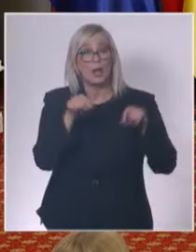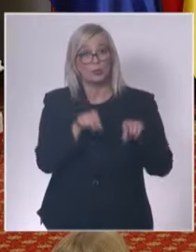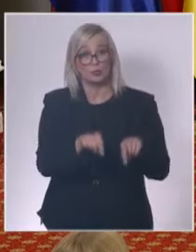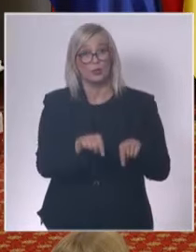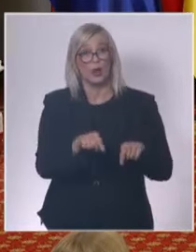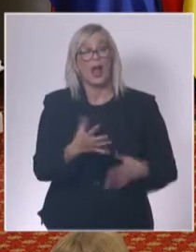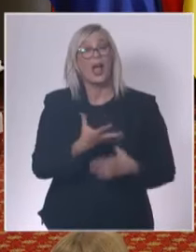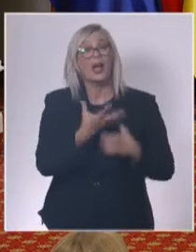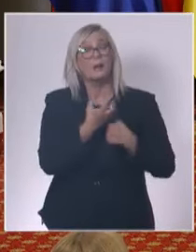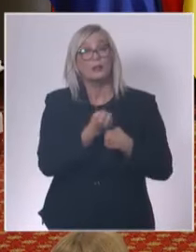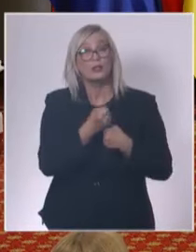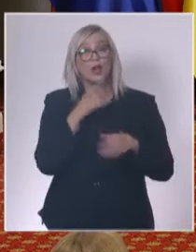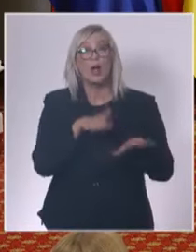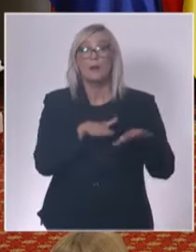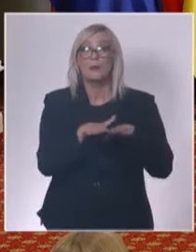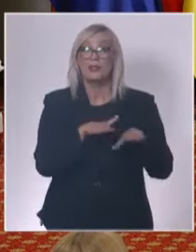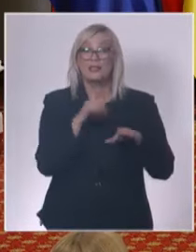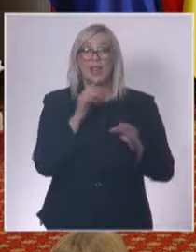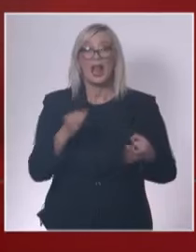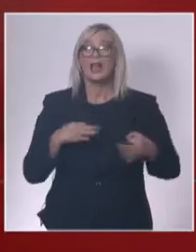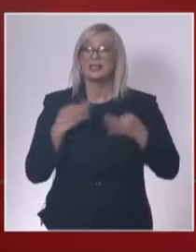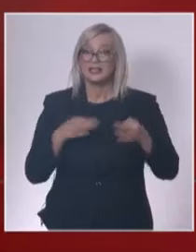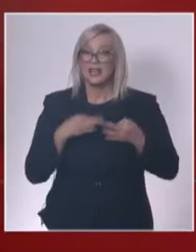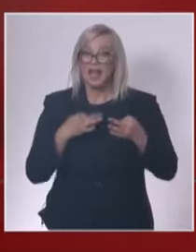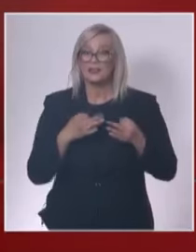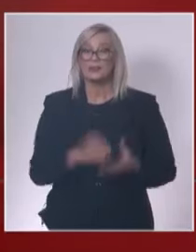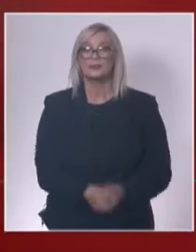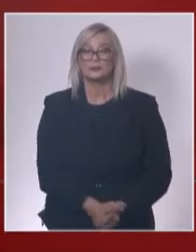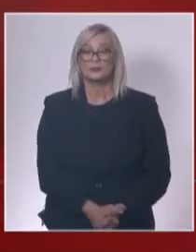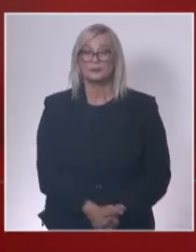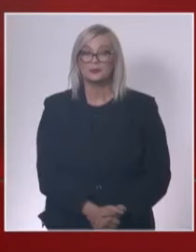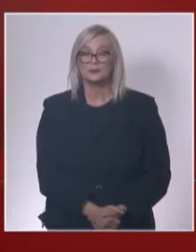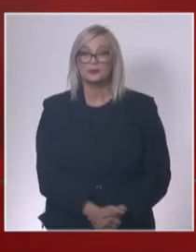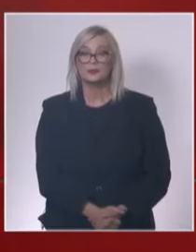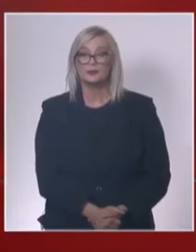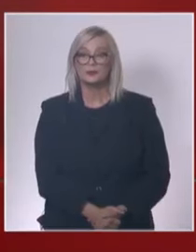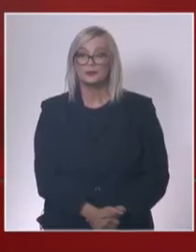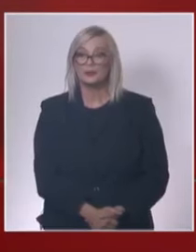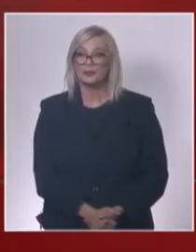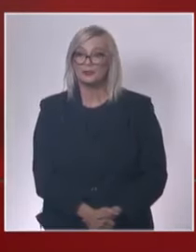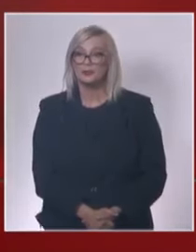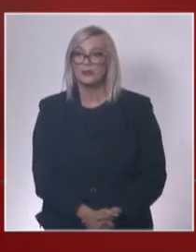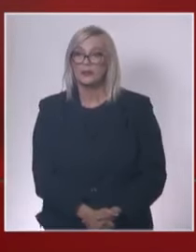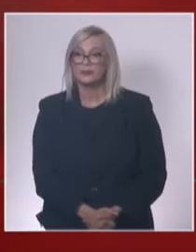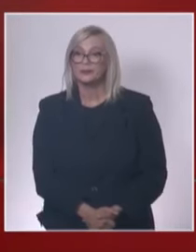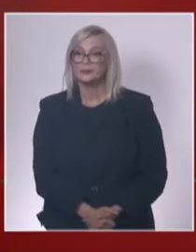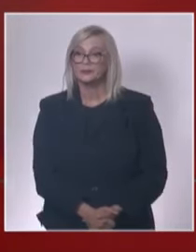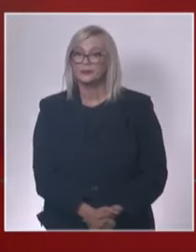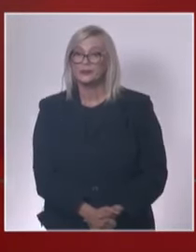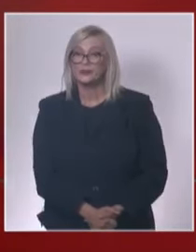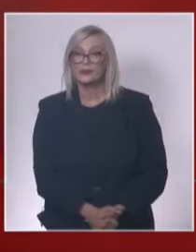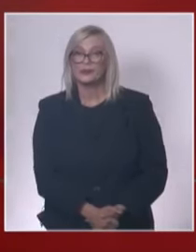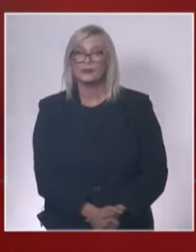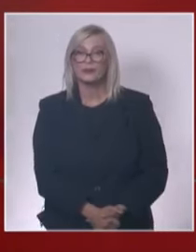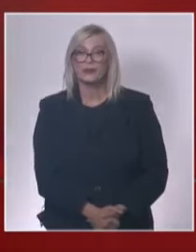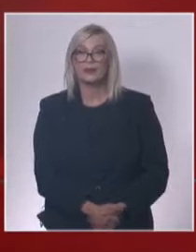потребната поддршка и да го канализираме знаењето од другите делови од Европа, но и глобално од светот, за